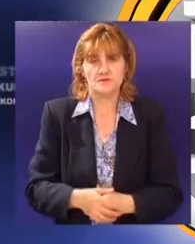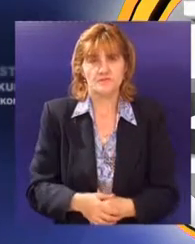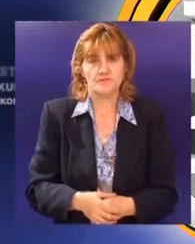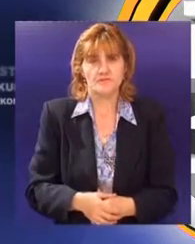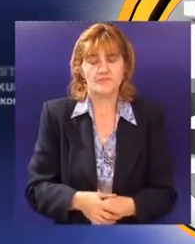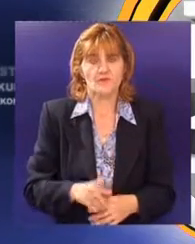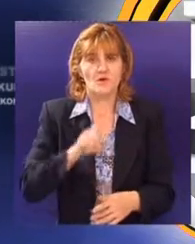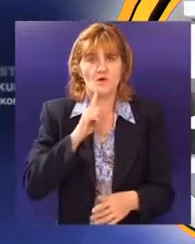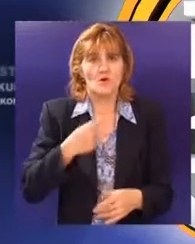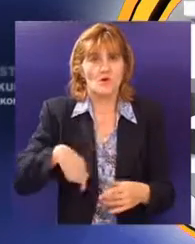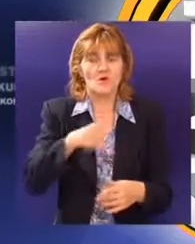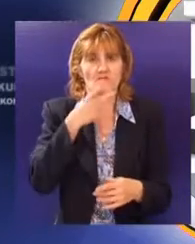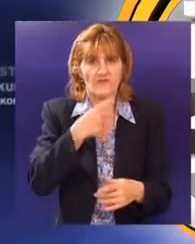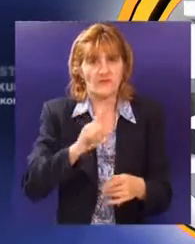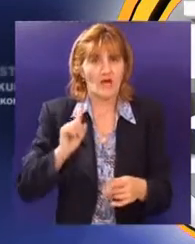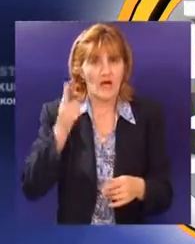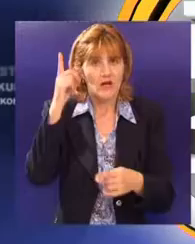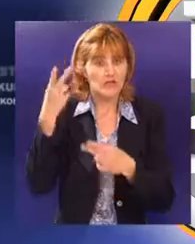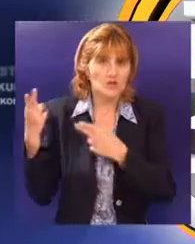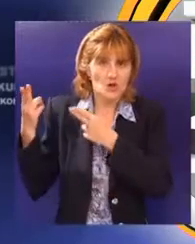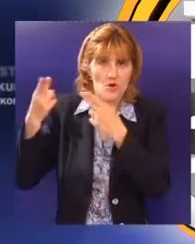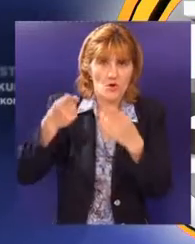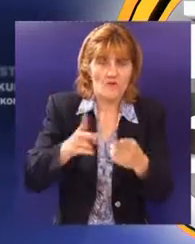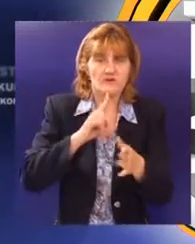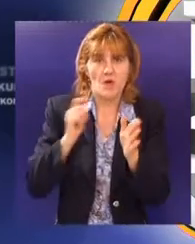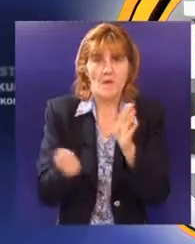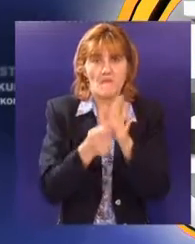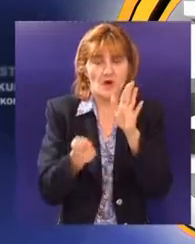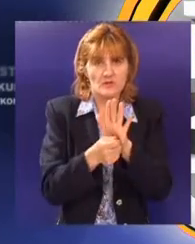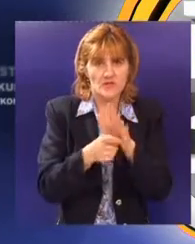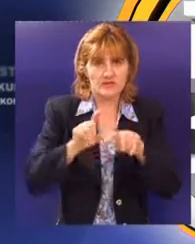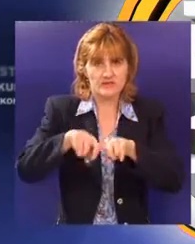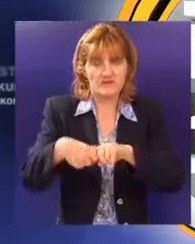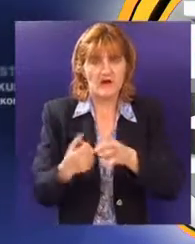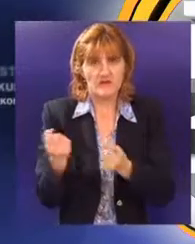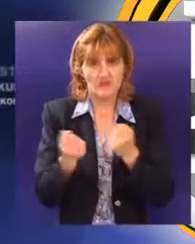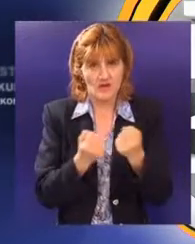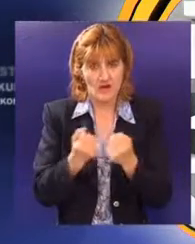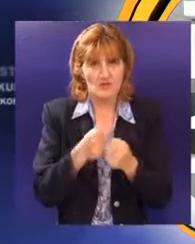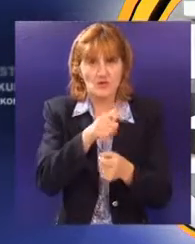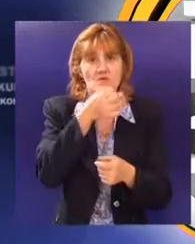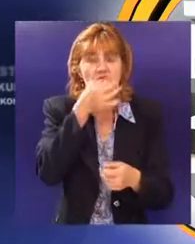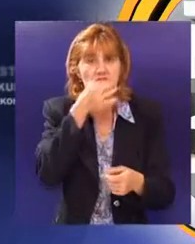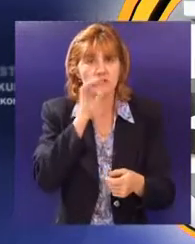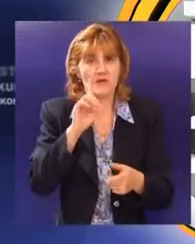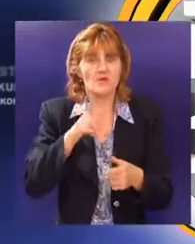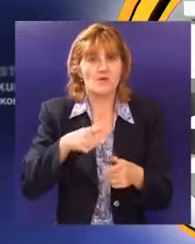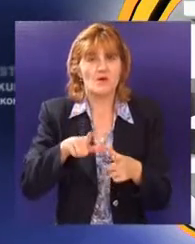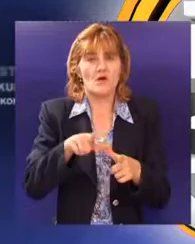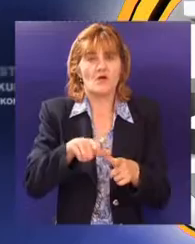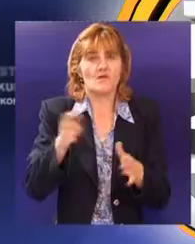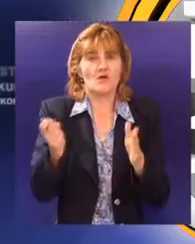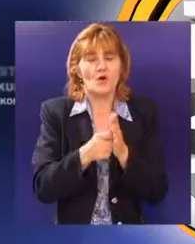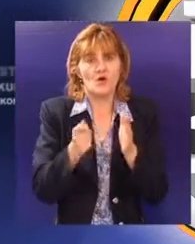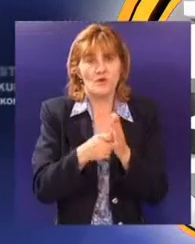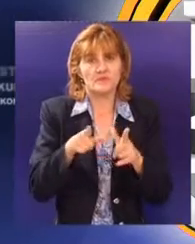Po ostvarenim rezultatima u uvozu i prodeji pneumatika kompanija Koning Beograd svrstava se u red najvećeg kontinentalovog